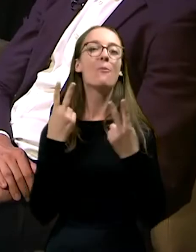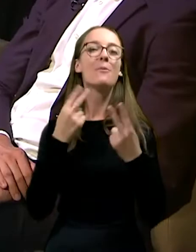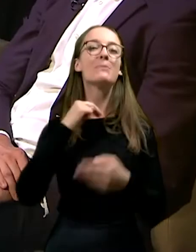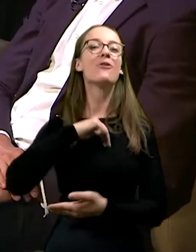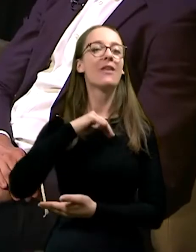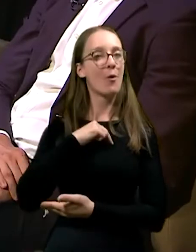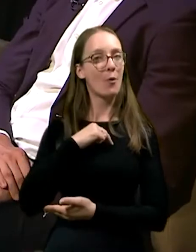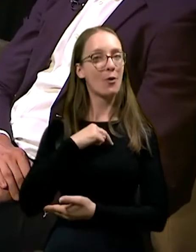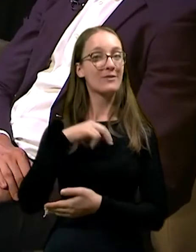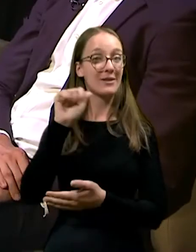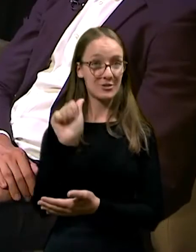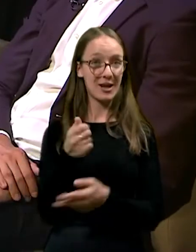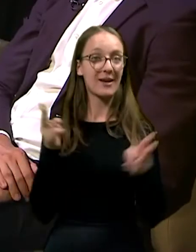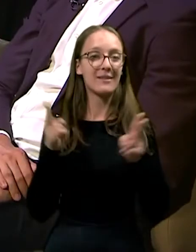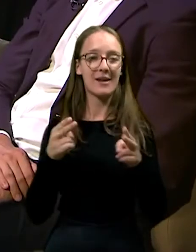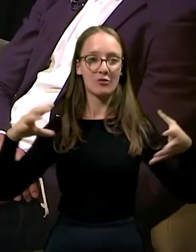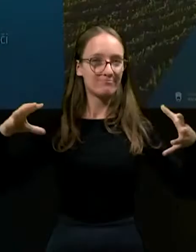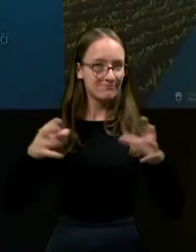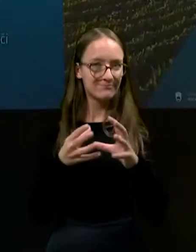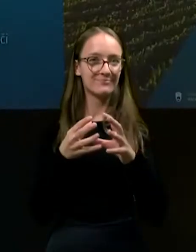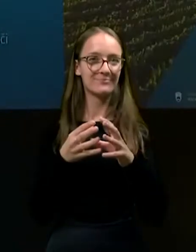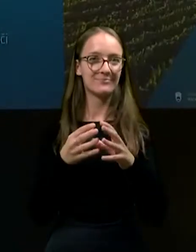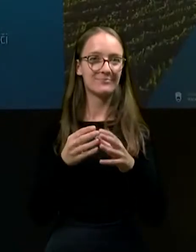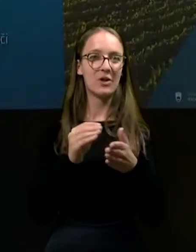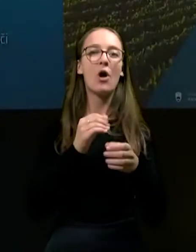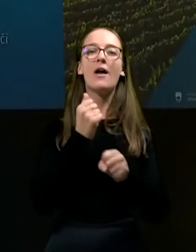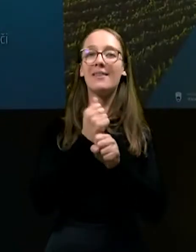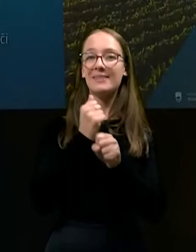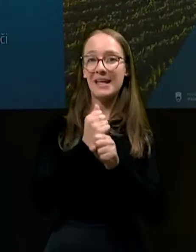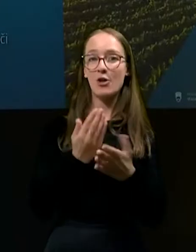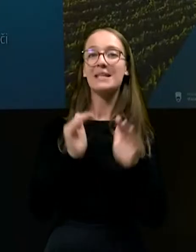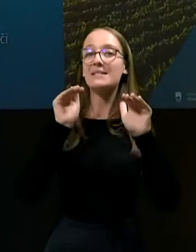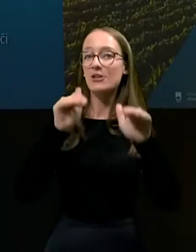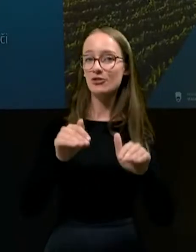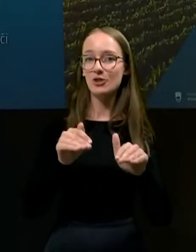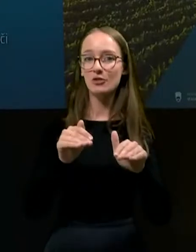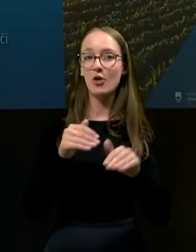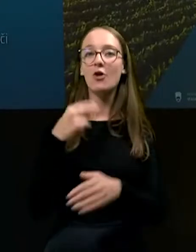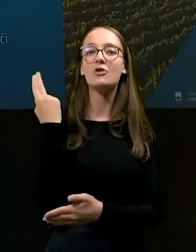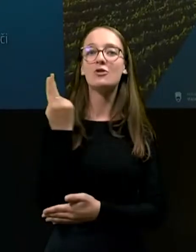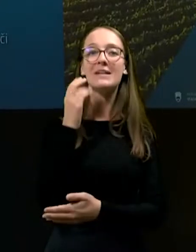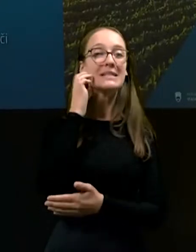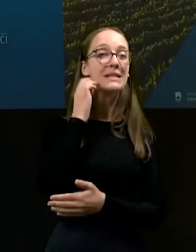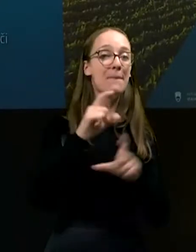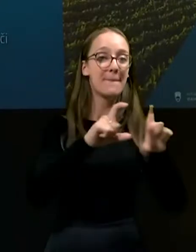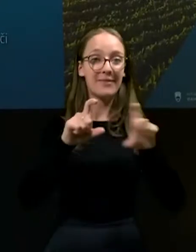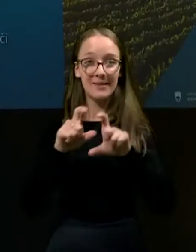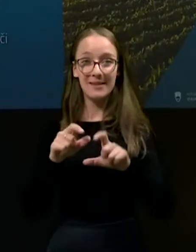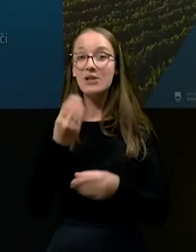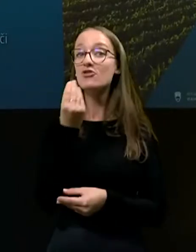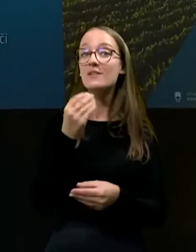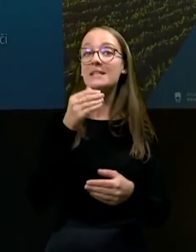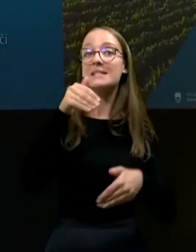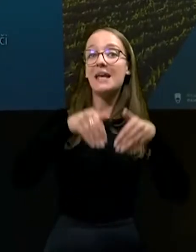nalogo, da seveda še enkrat na kratko povzamem upravljeno delo za zaščito slovenskih kmetij, živilske